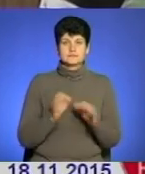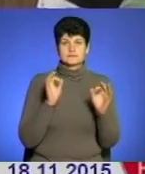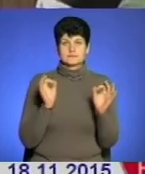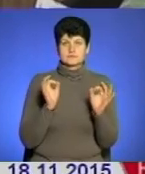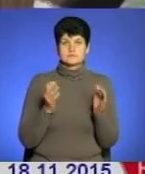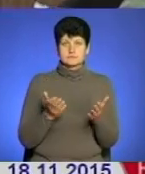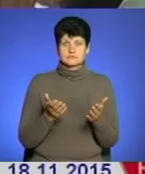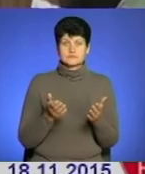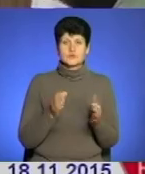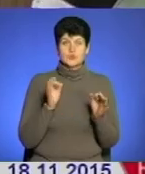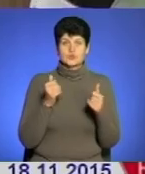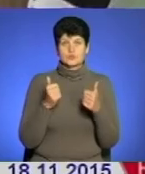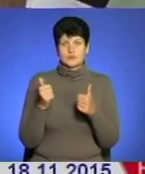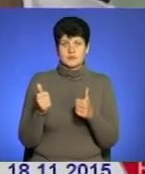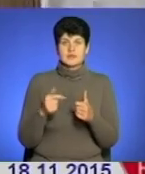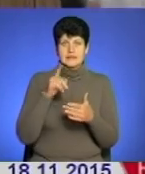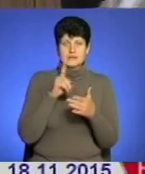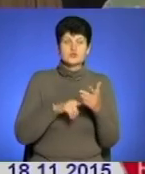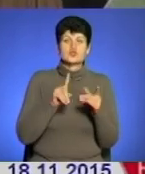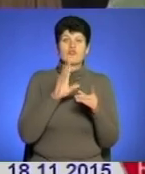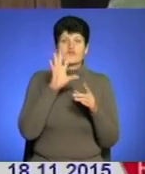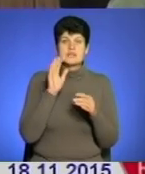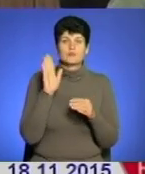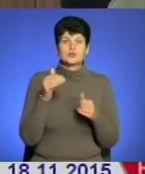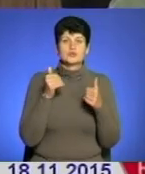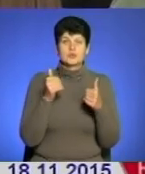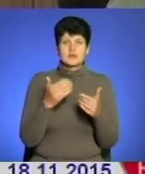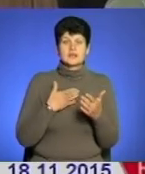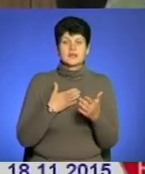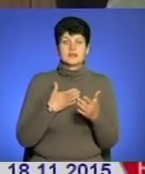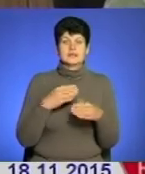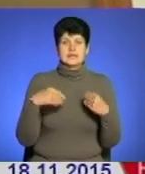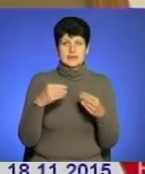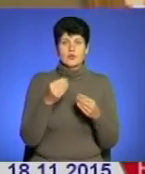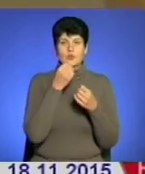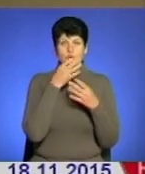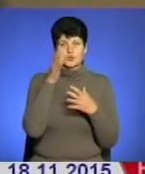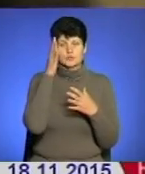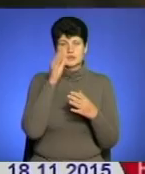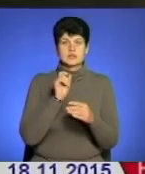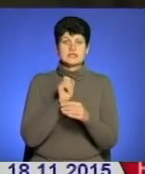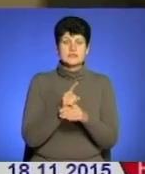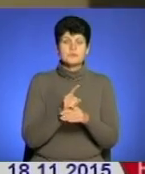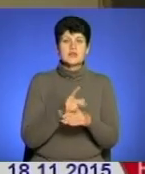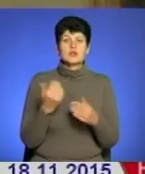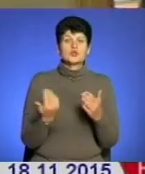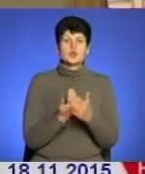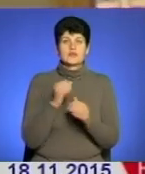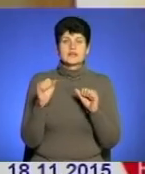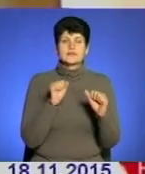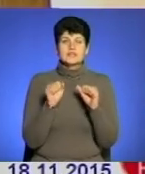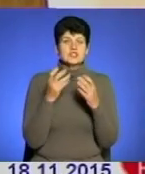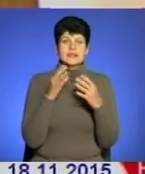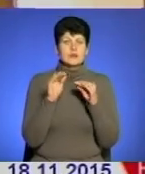добре. Надіємося, що все буде добре. Дає хороші, мудрі настанови? Так. Новий селищний керманич ще не